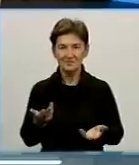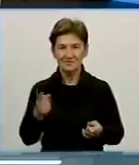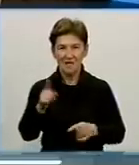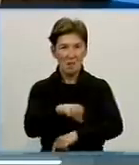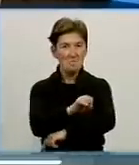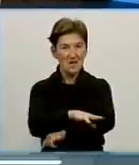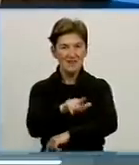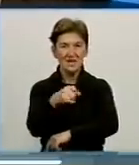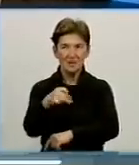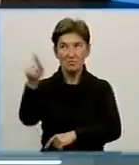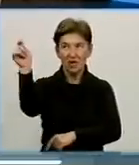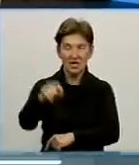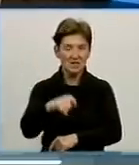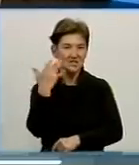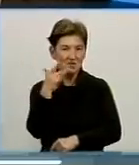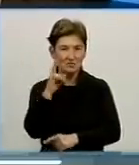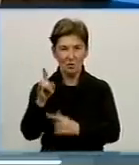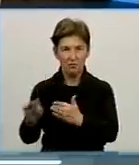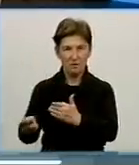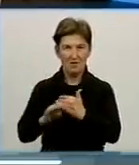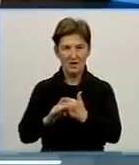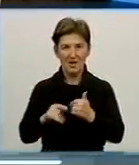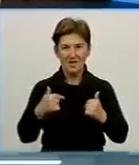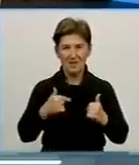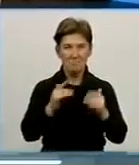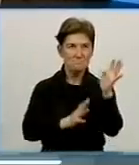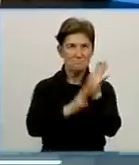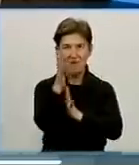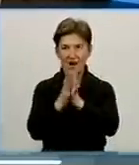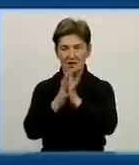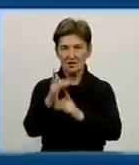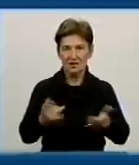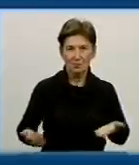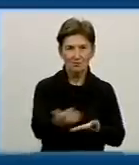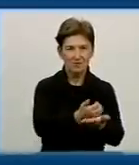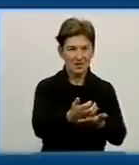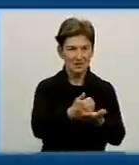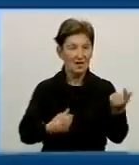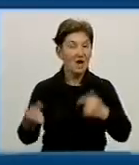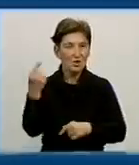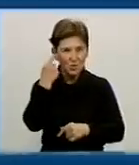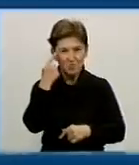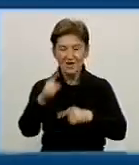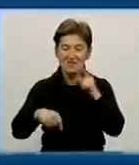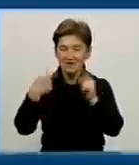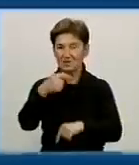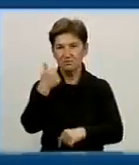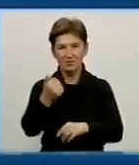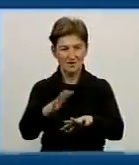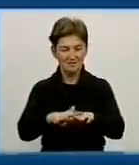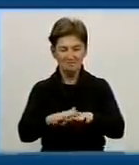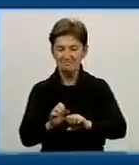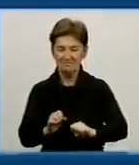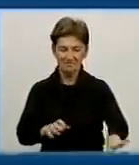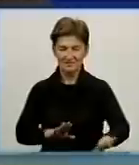приїхали з Вашингтона, щоб прибирати нашу лісопаркову зону. Ось я думаю, що на наступний раз вони вже, напевно, не кинуть те сміття на